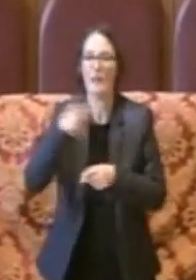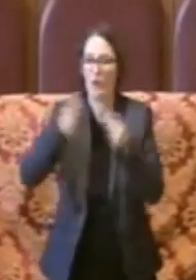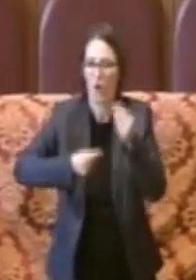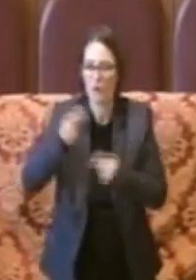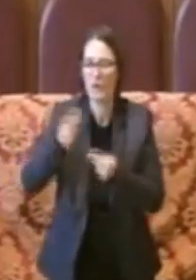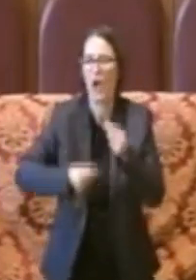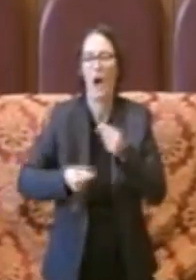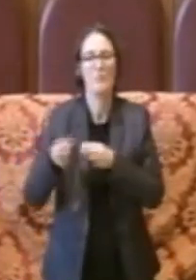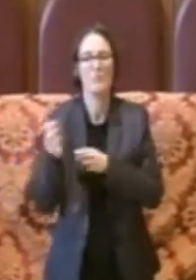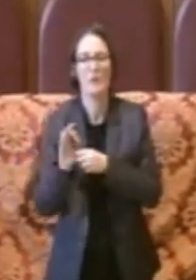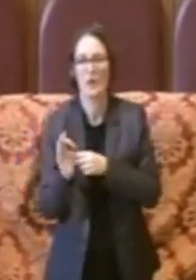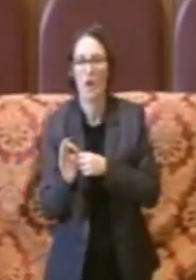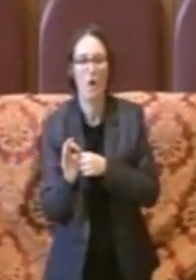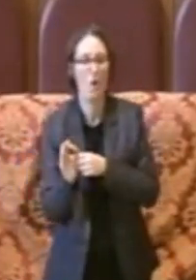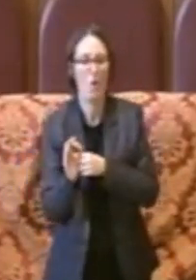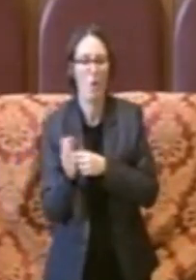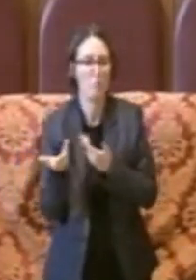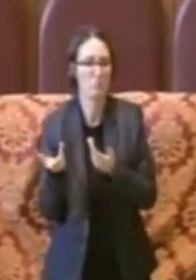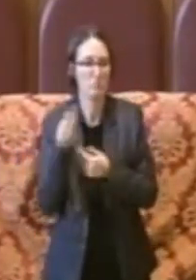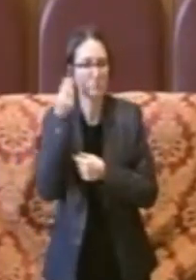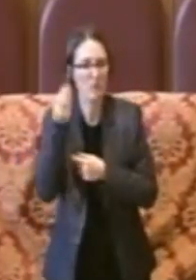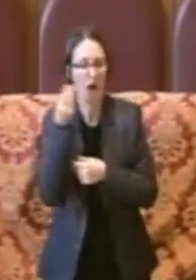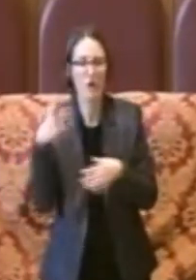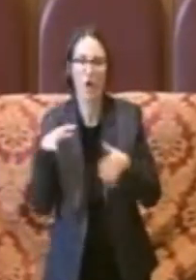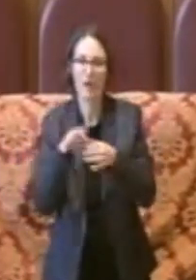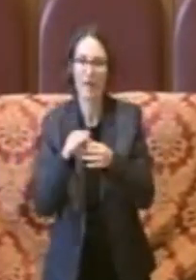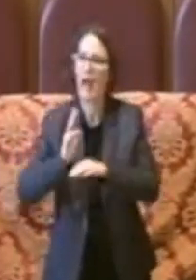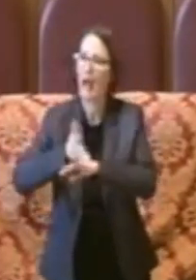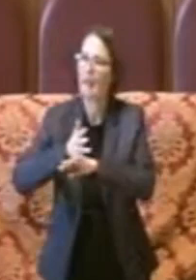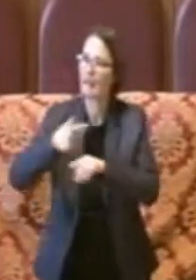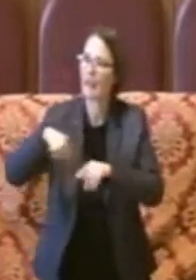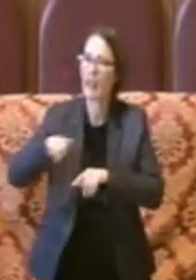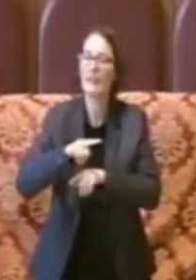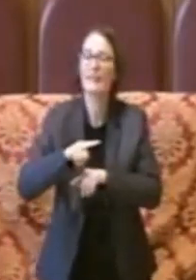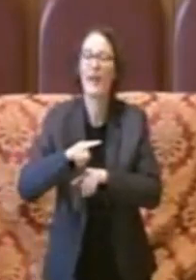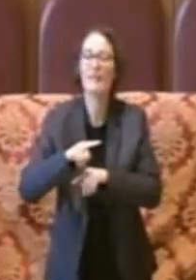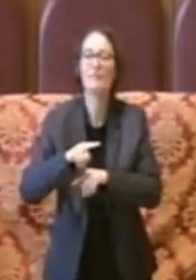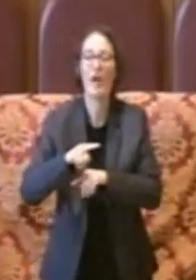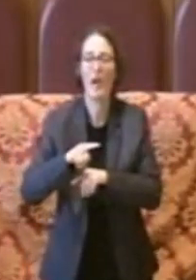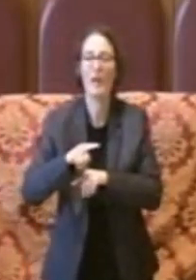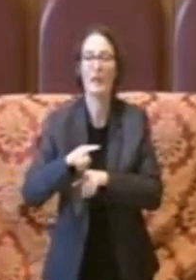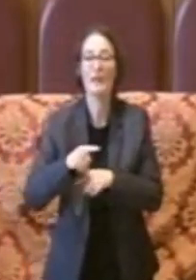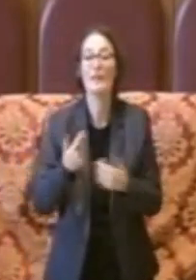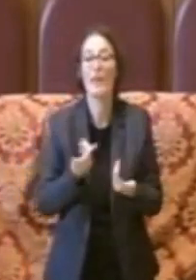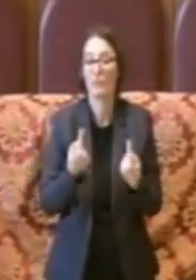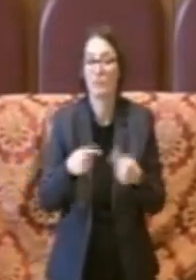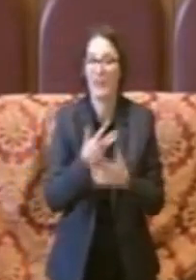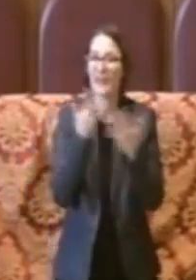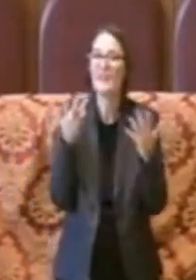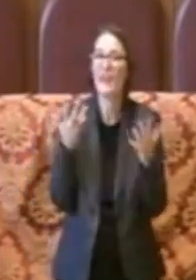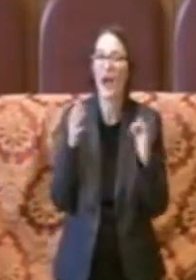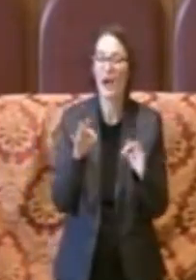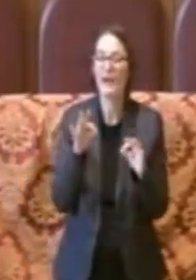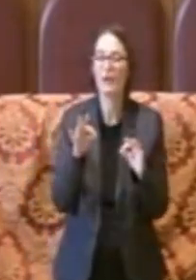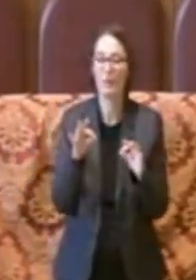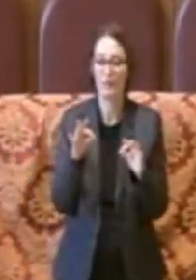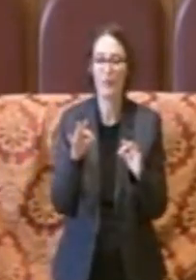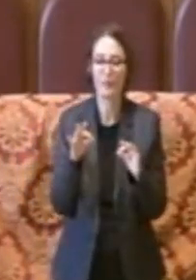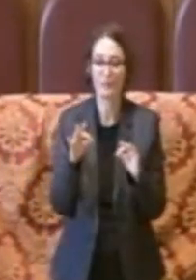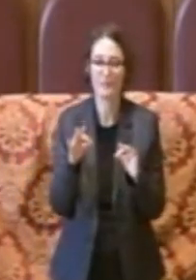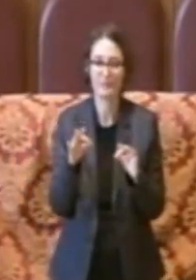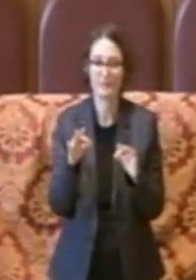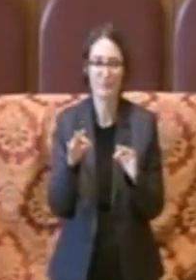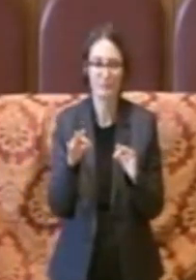legati agli interventi è evidente che si tratta di un'operazione, di